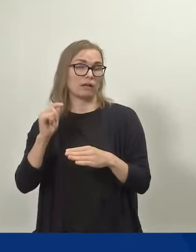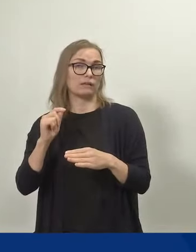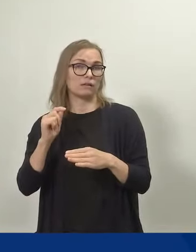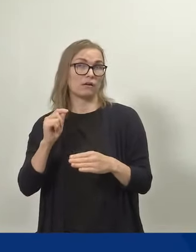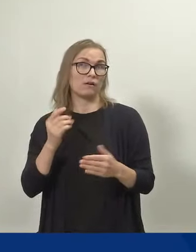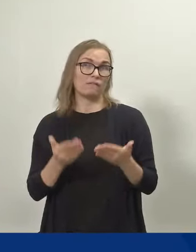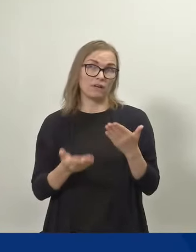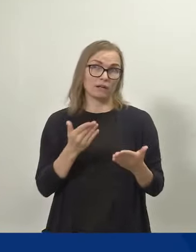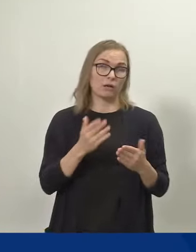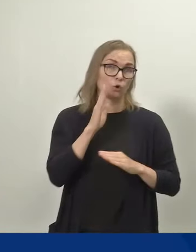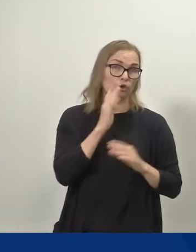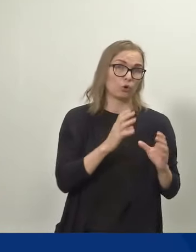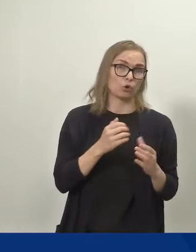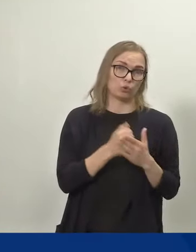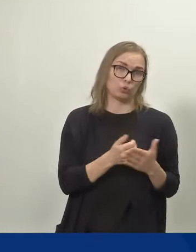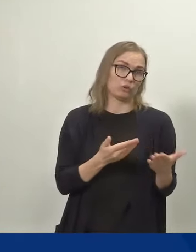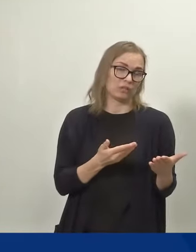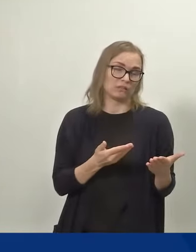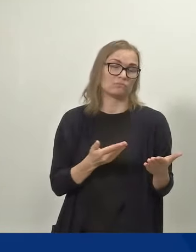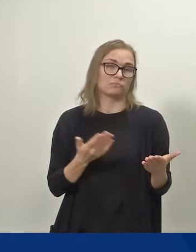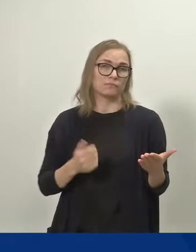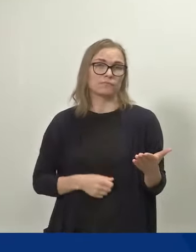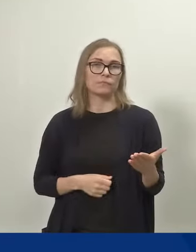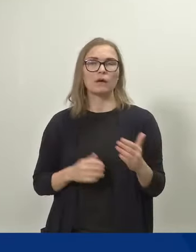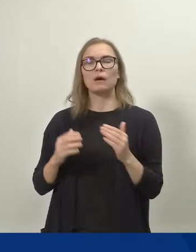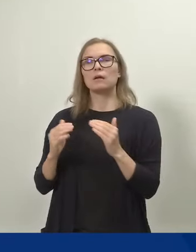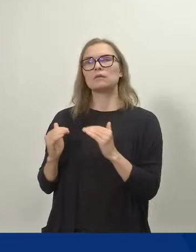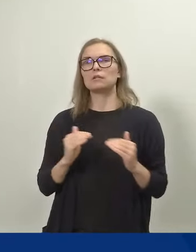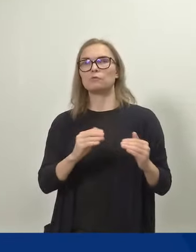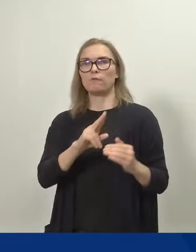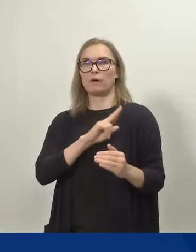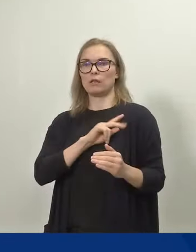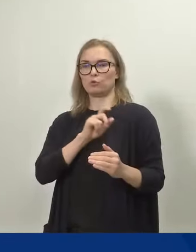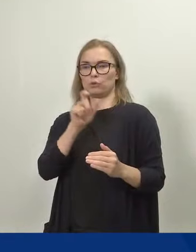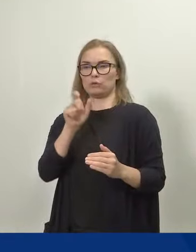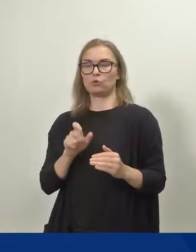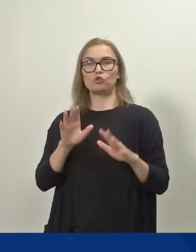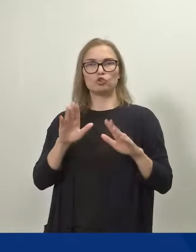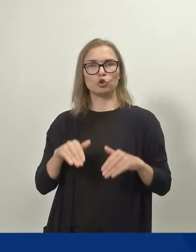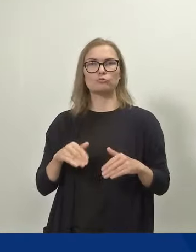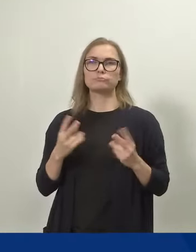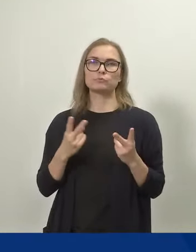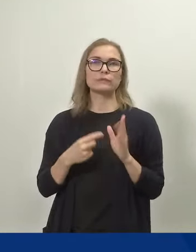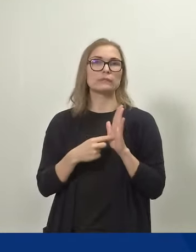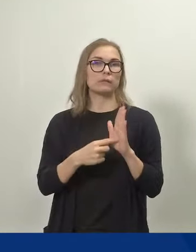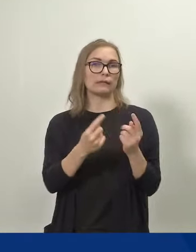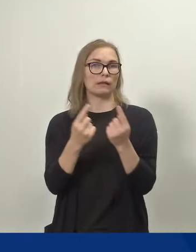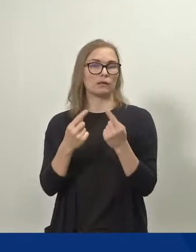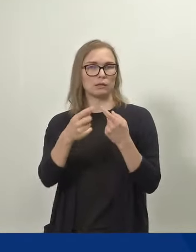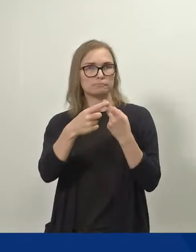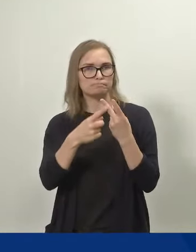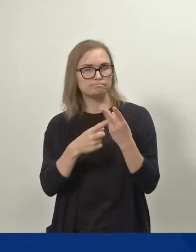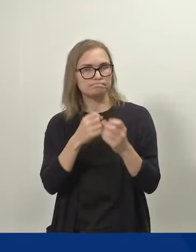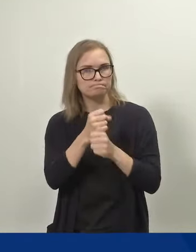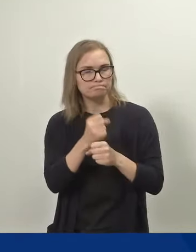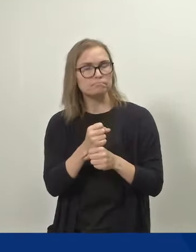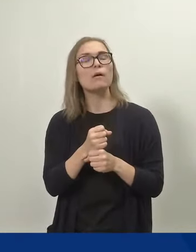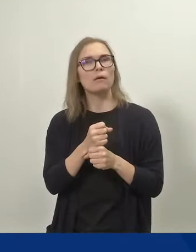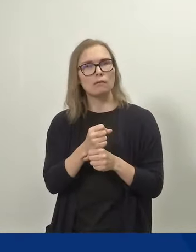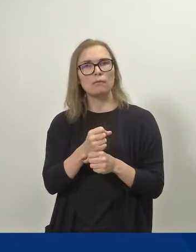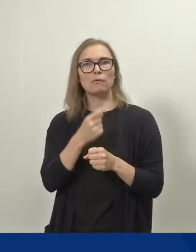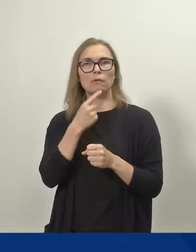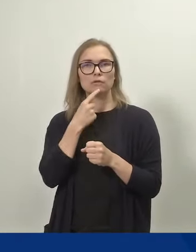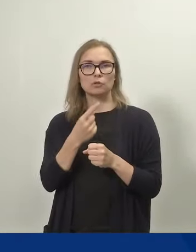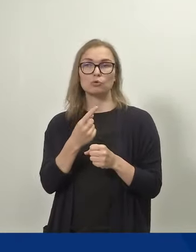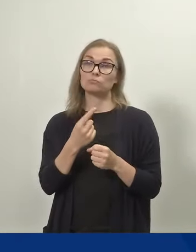tukivalintana. Tasa-arvovaltuutettu on tuottanut tällaisista tilanteista sellaisia esimerkkitilanteita ja jopa todennut, että